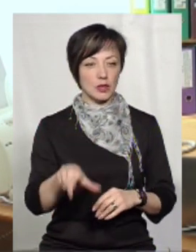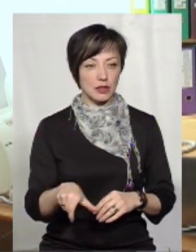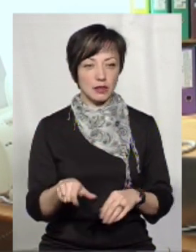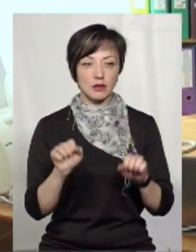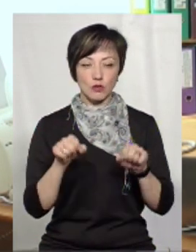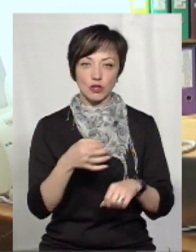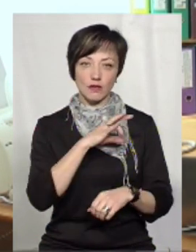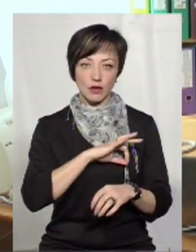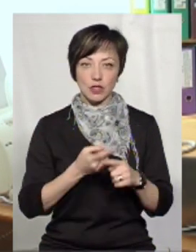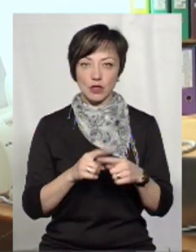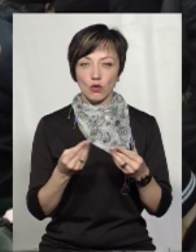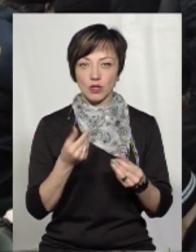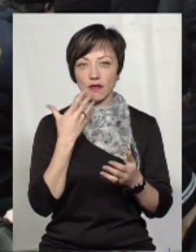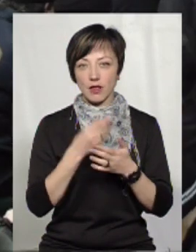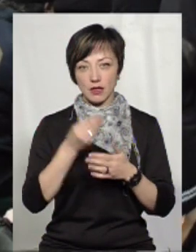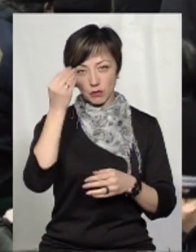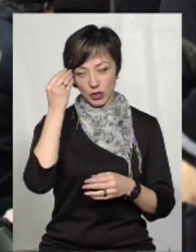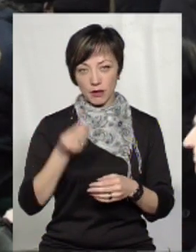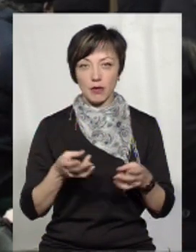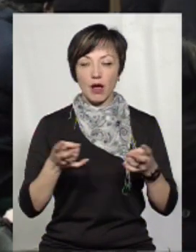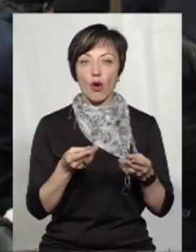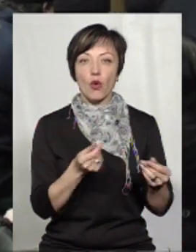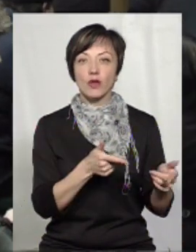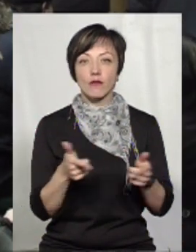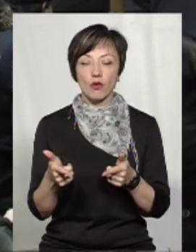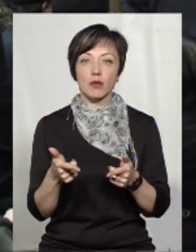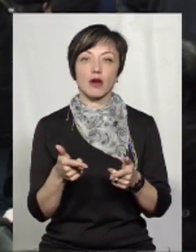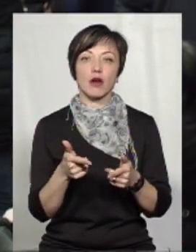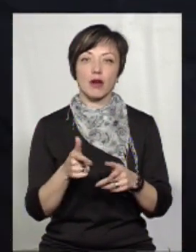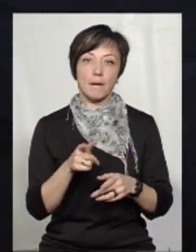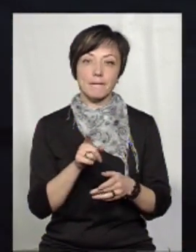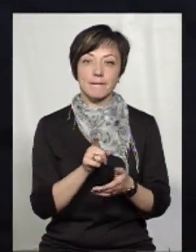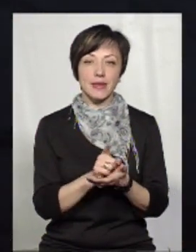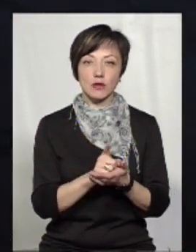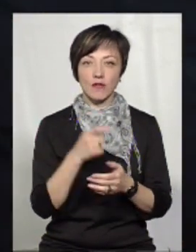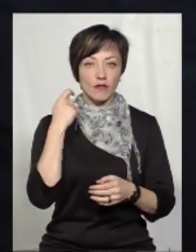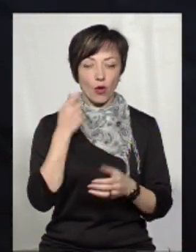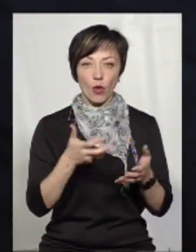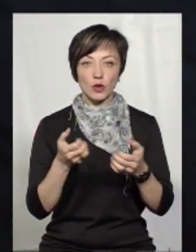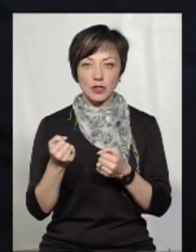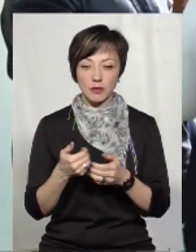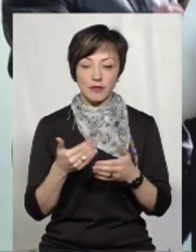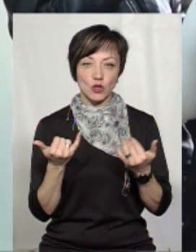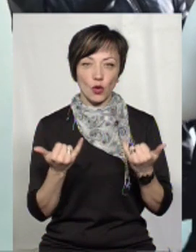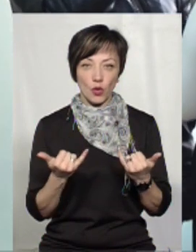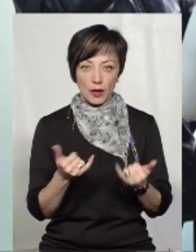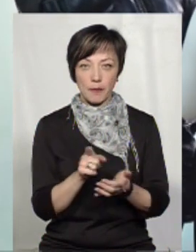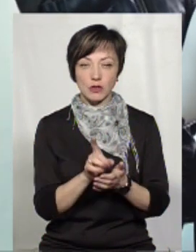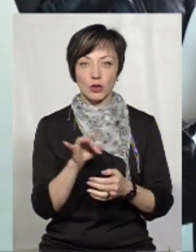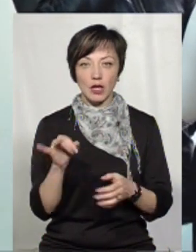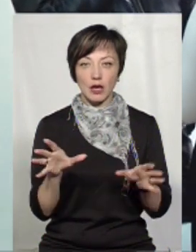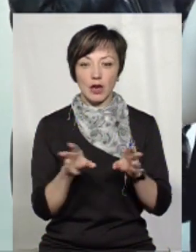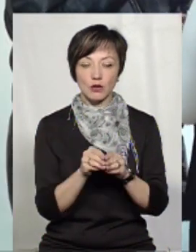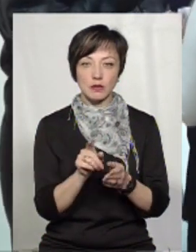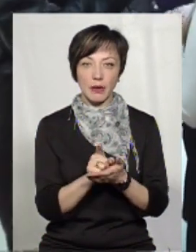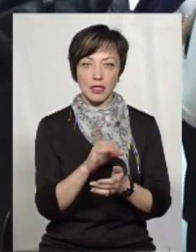зможе використати ці кошти на власні потреби. Готівкові кошти субсидіанти непенсійного віку отримуватимуть від сьогодні – пенсіонери разом